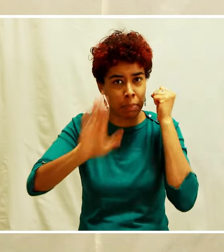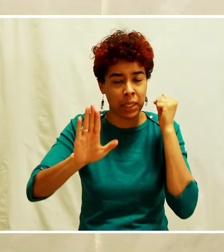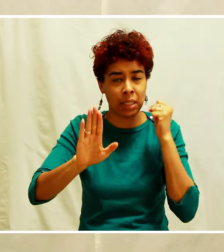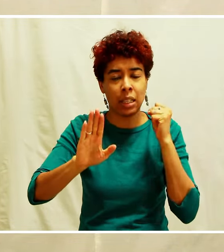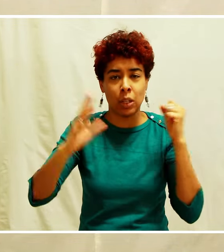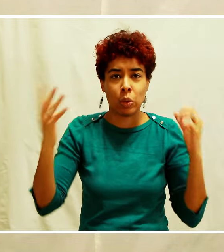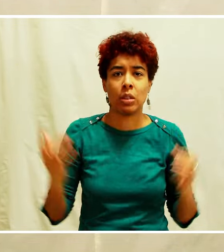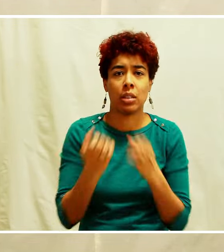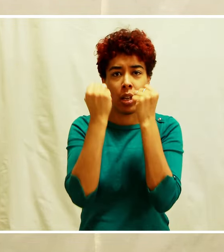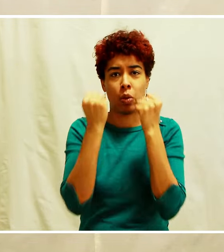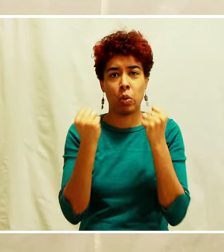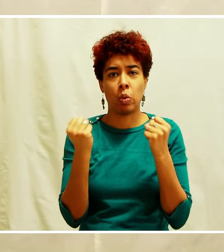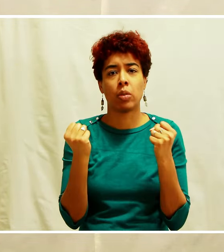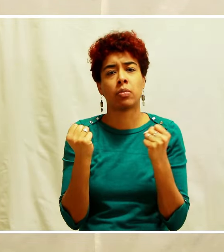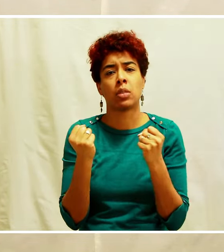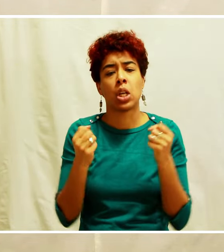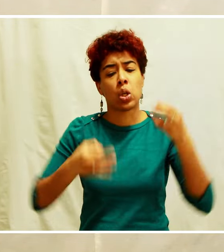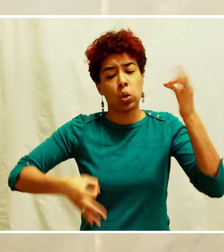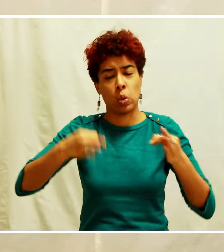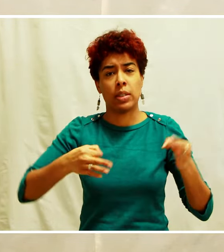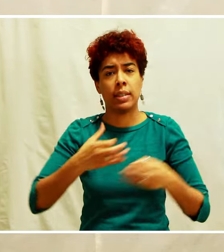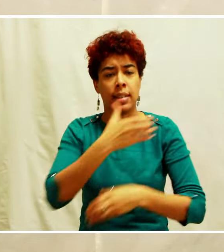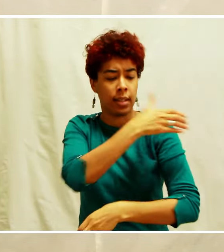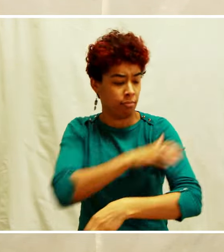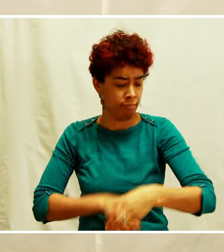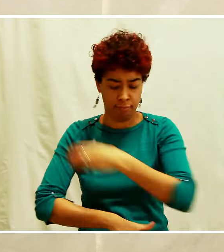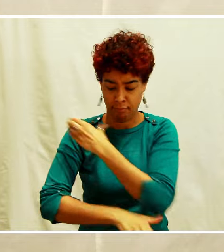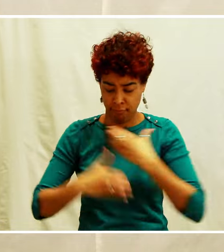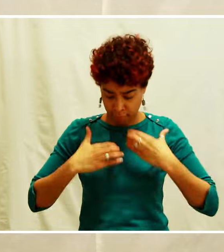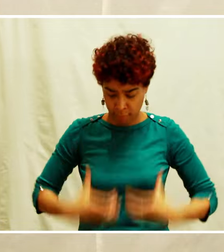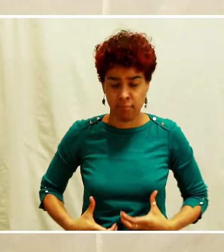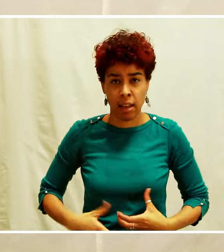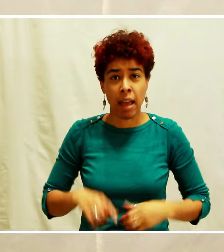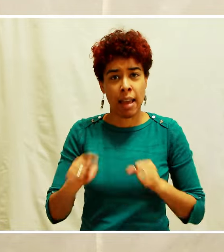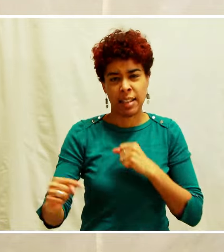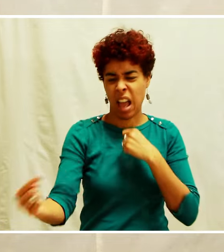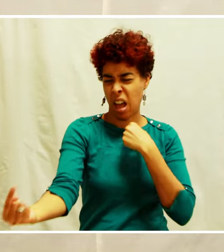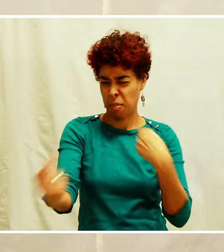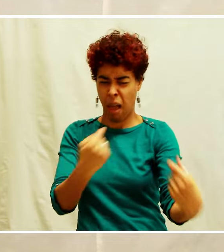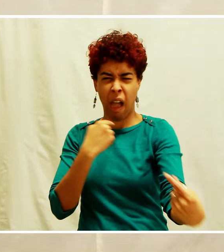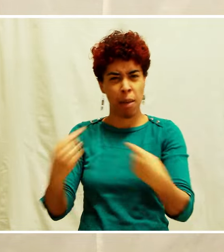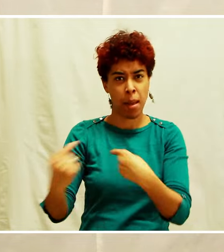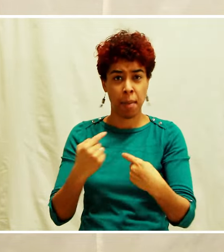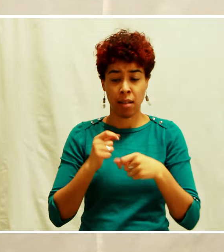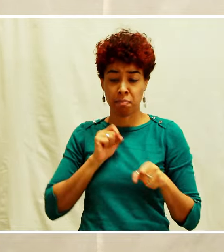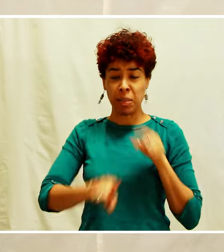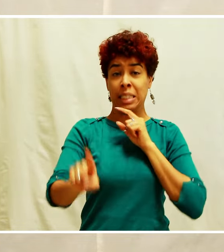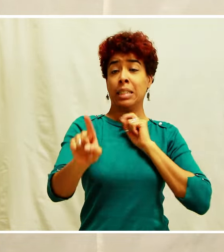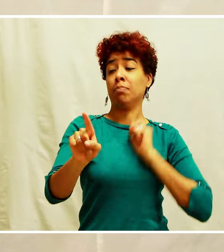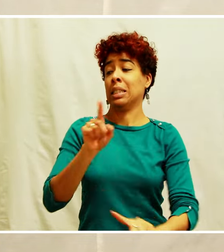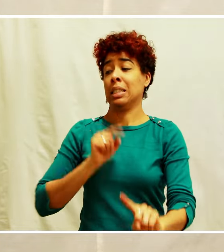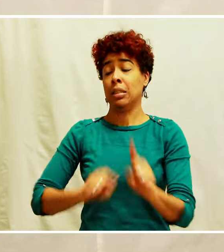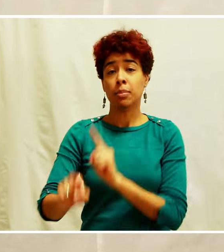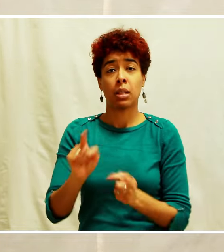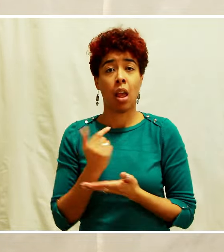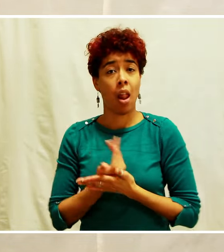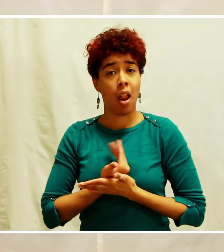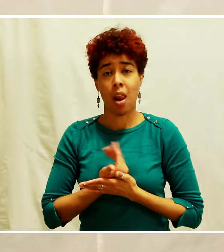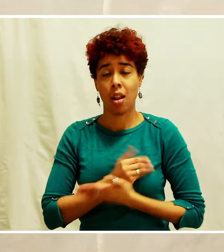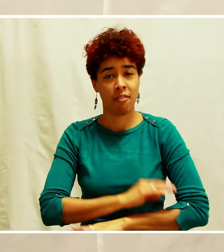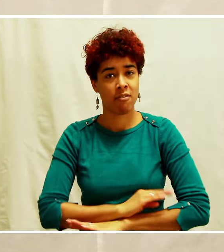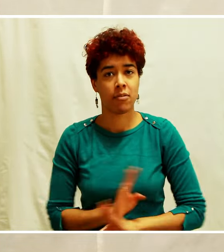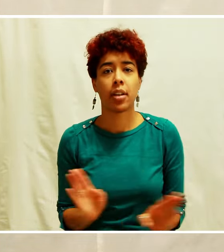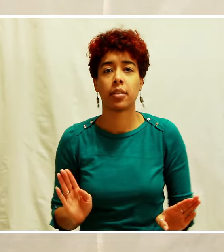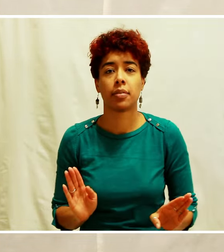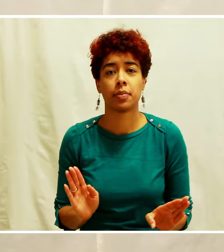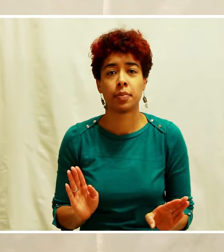Revêtez-vous de la cuirasse de la justice parce que c'est ça qui va anéantir les projets de destruction de l'adversaire et vous faire douter de qui vous êtes.